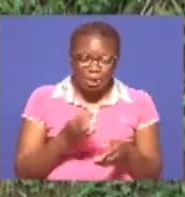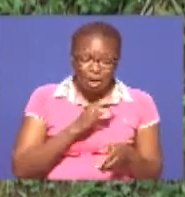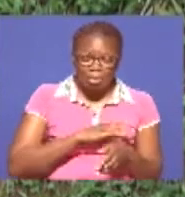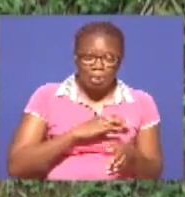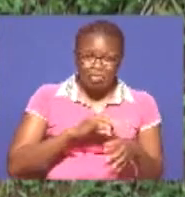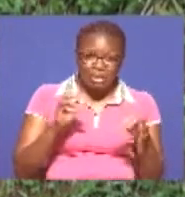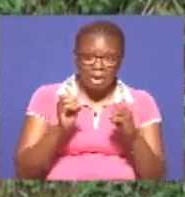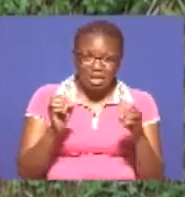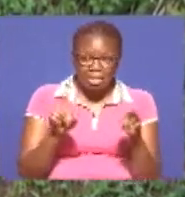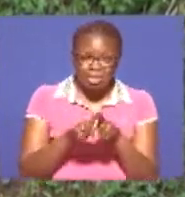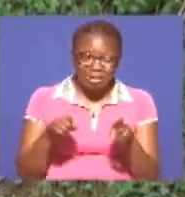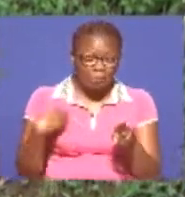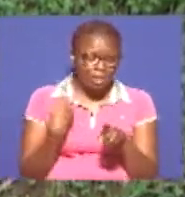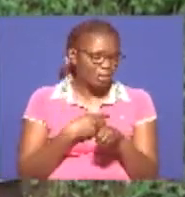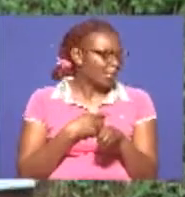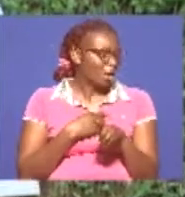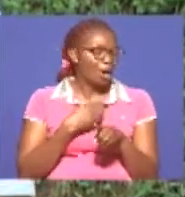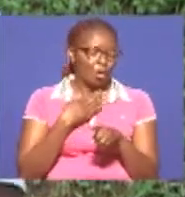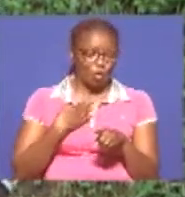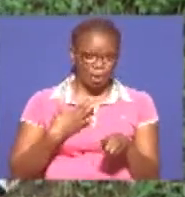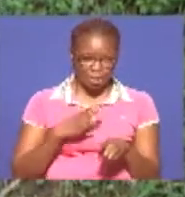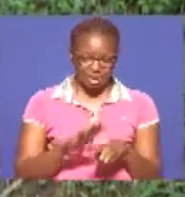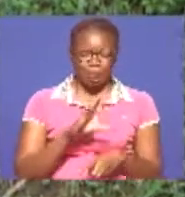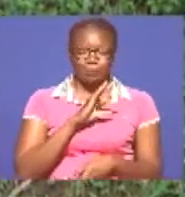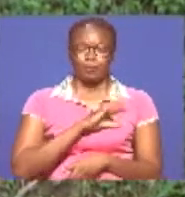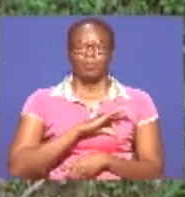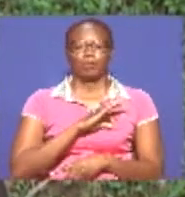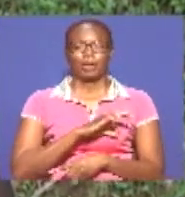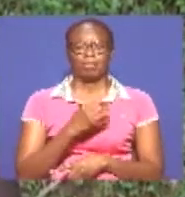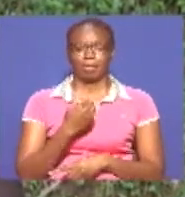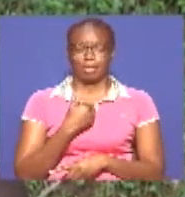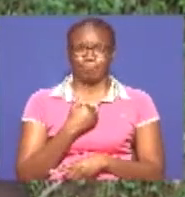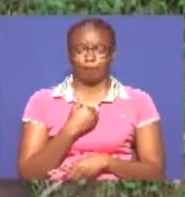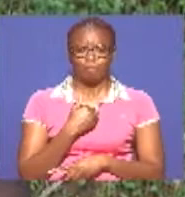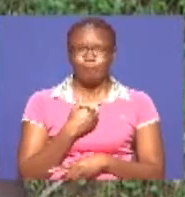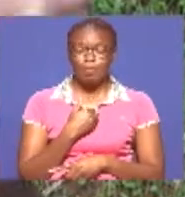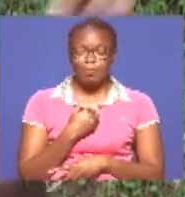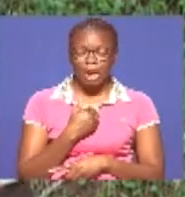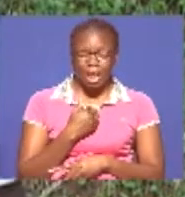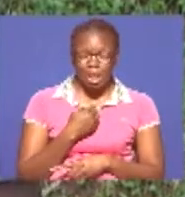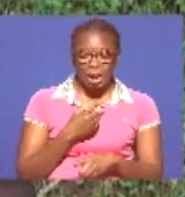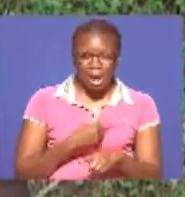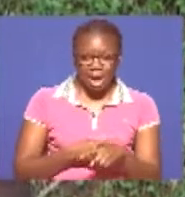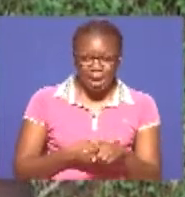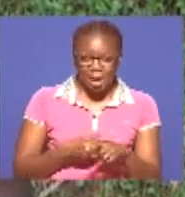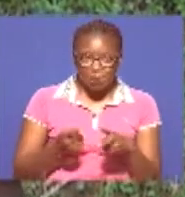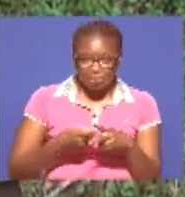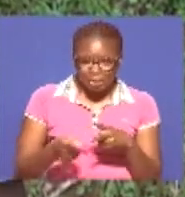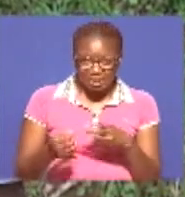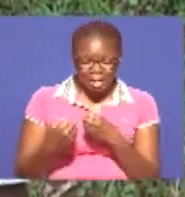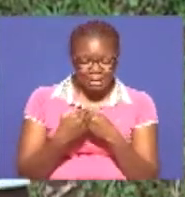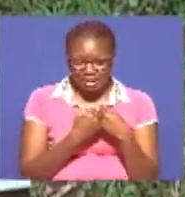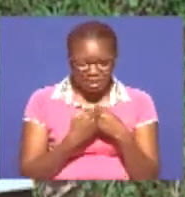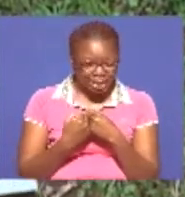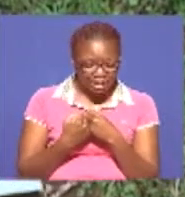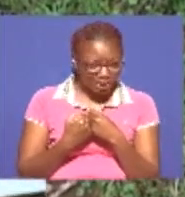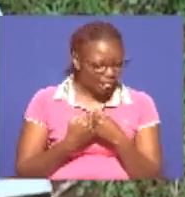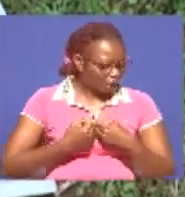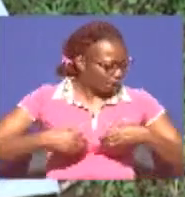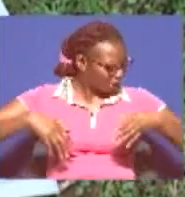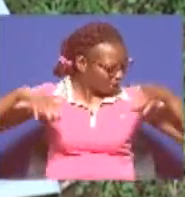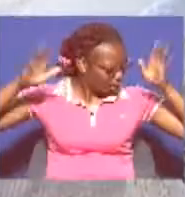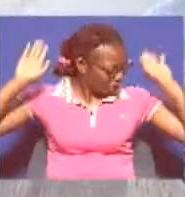mkulima wakianza ukulima yake alafu Anapata changamoto hapo katikati Unapata mwingine hame chukua, hame inua mikono Hame